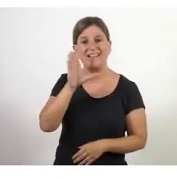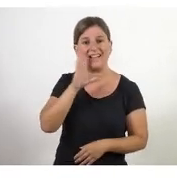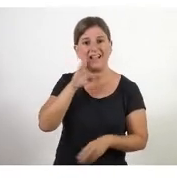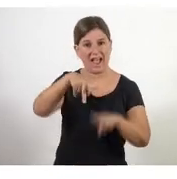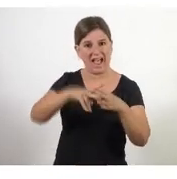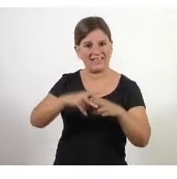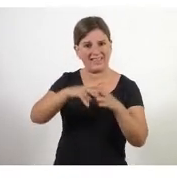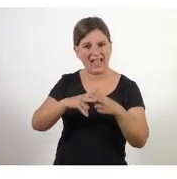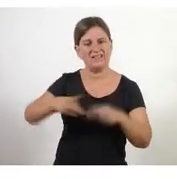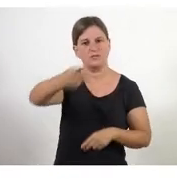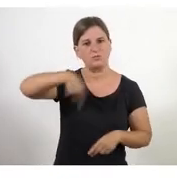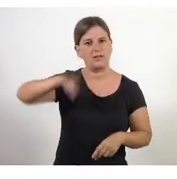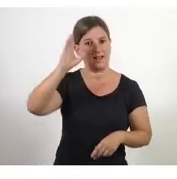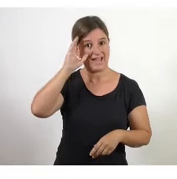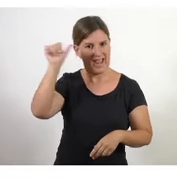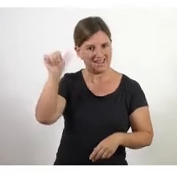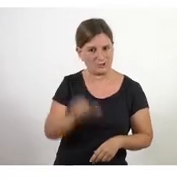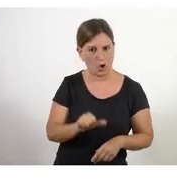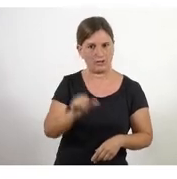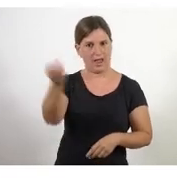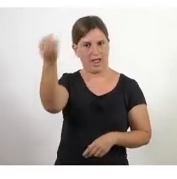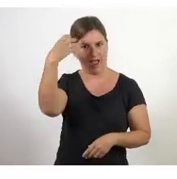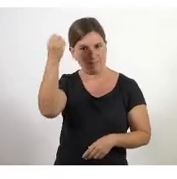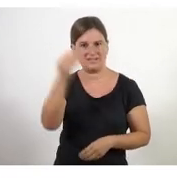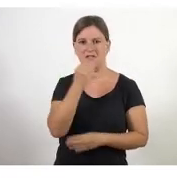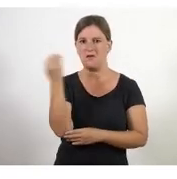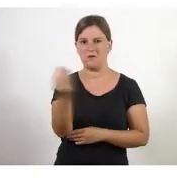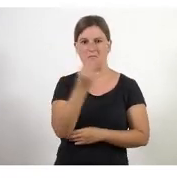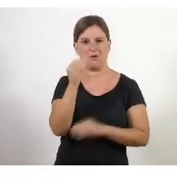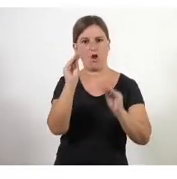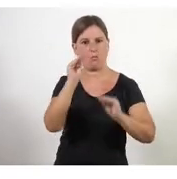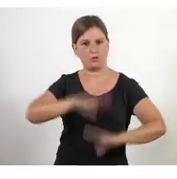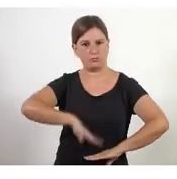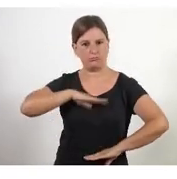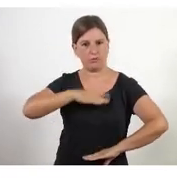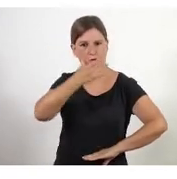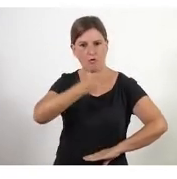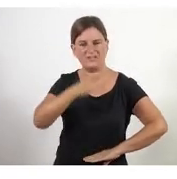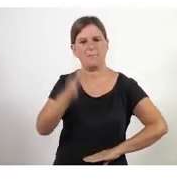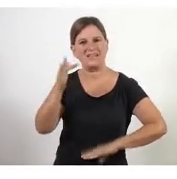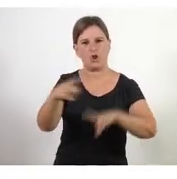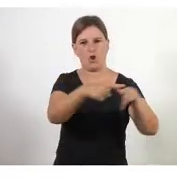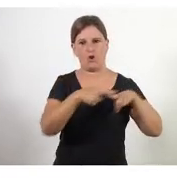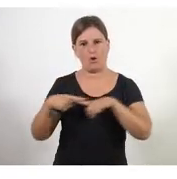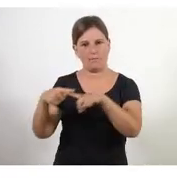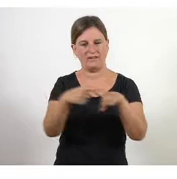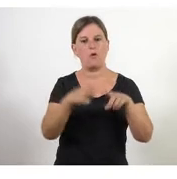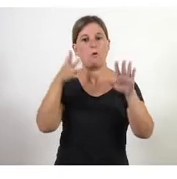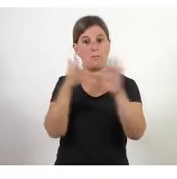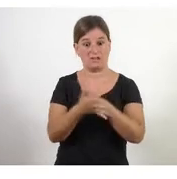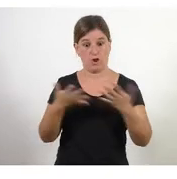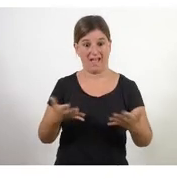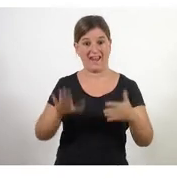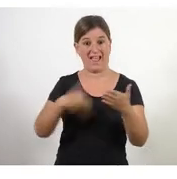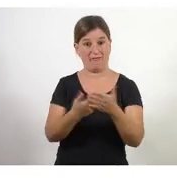escolteu, que aprengueu, que milloreu els vostres coneixements. Sobretot volem que compartiu i per això des d'ara mateix i fins al